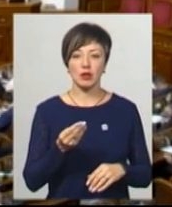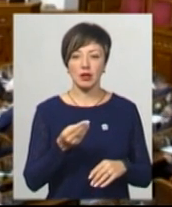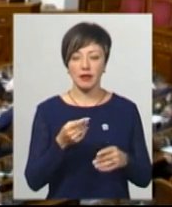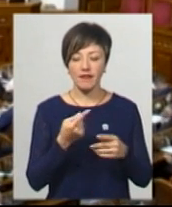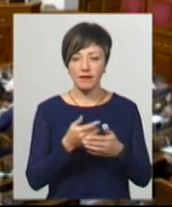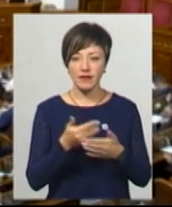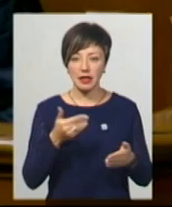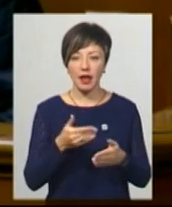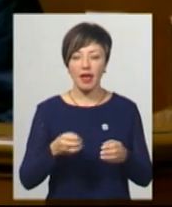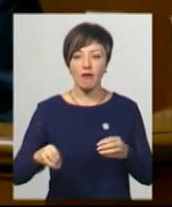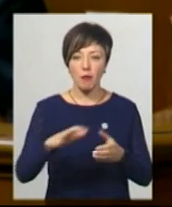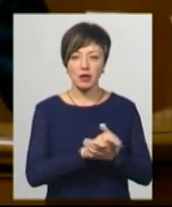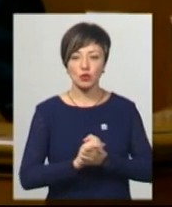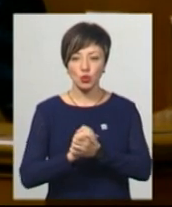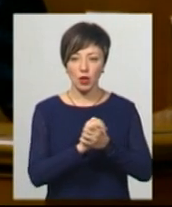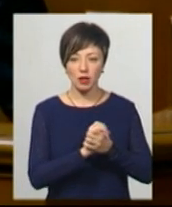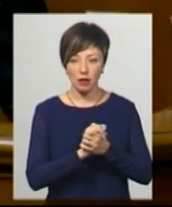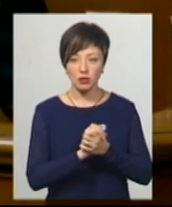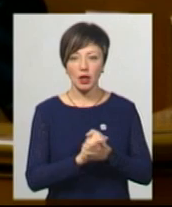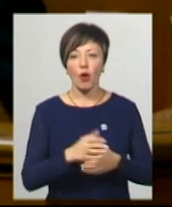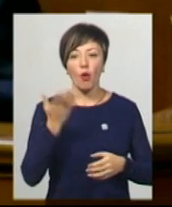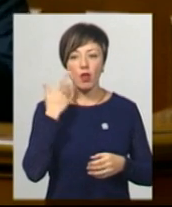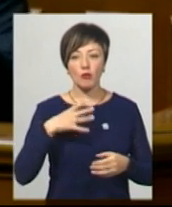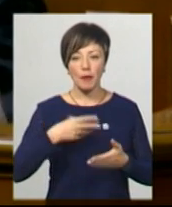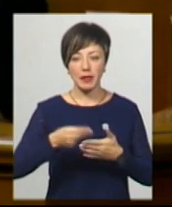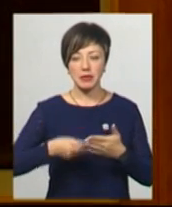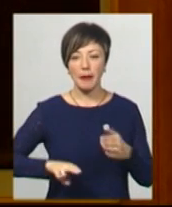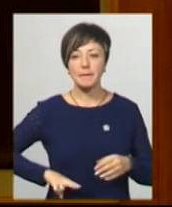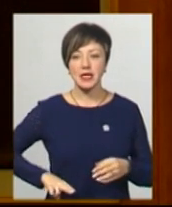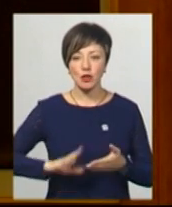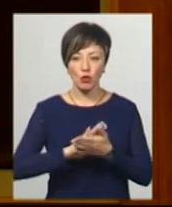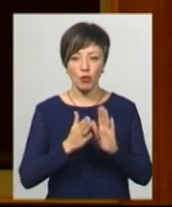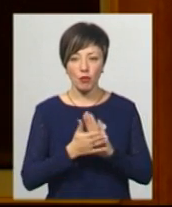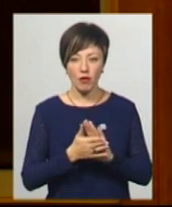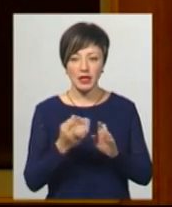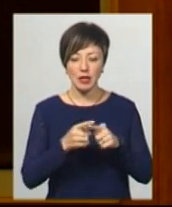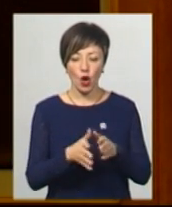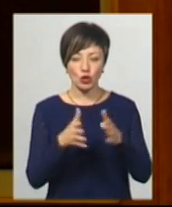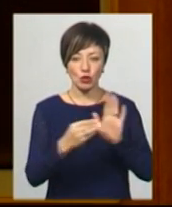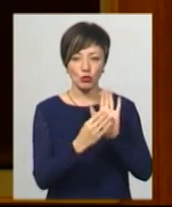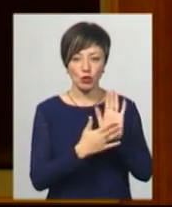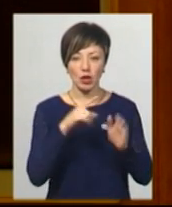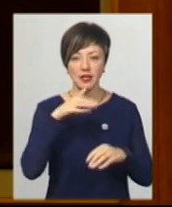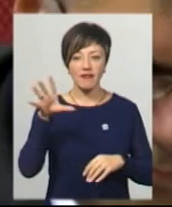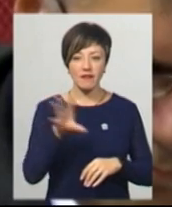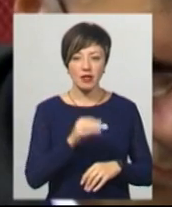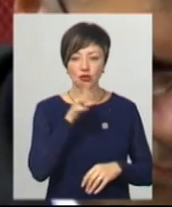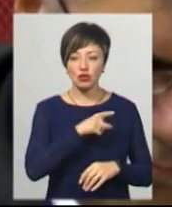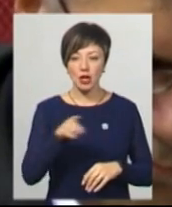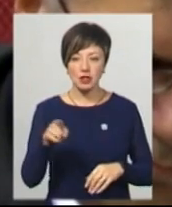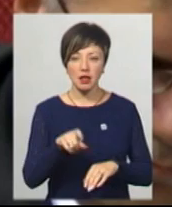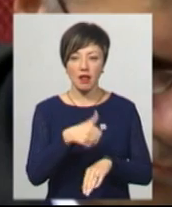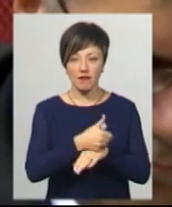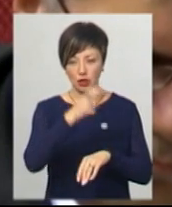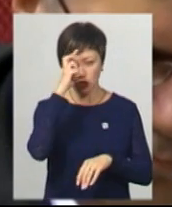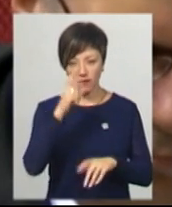президентства якого були підписані мінські домовленості, а так звана формула Штайнмаєра – це один із розширених пунктів, каже, за увесь час на посаді голови